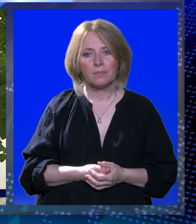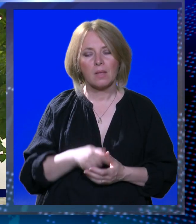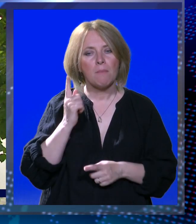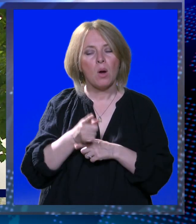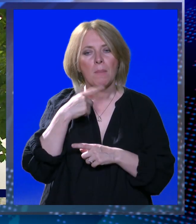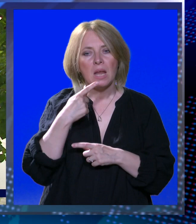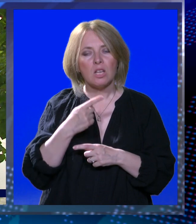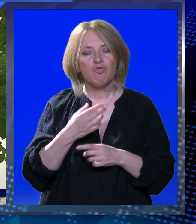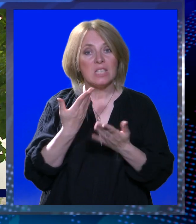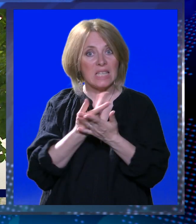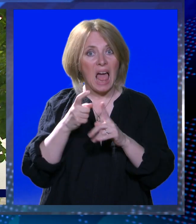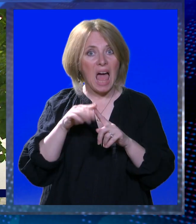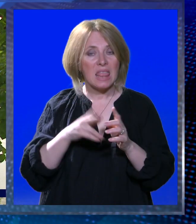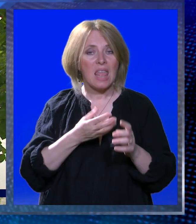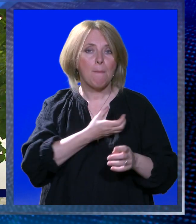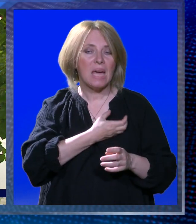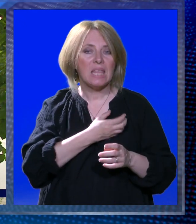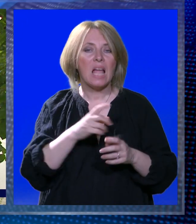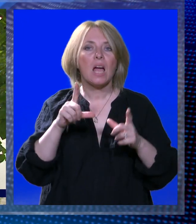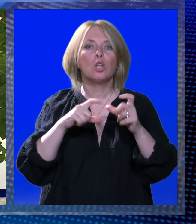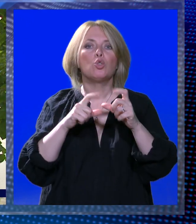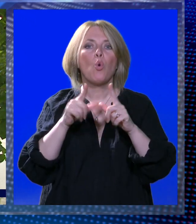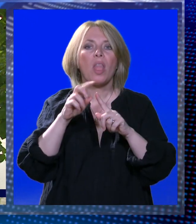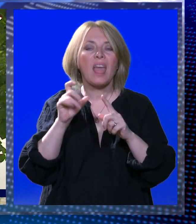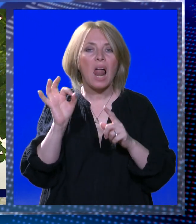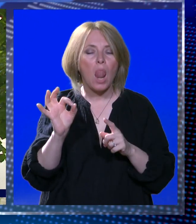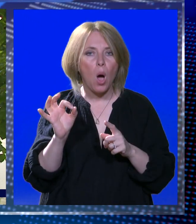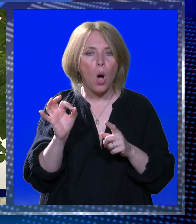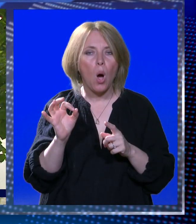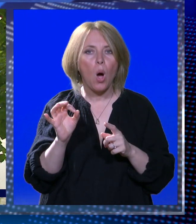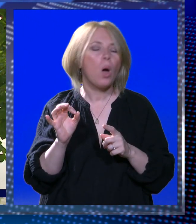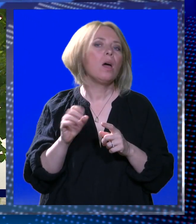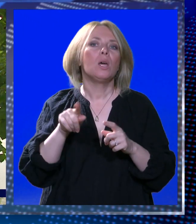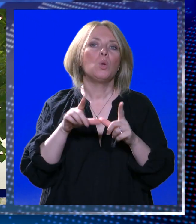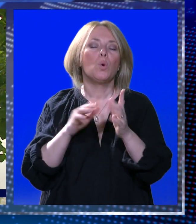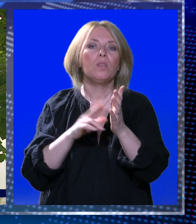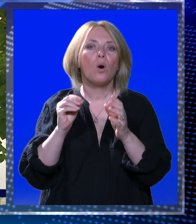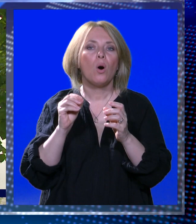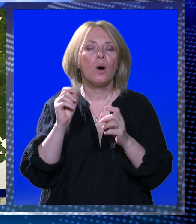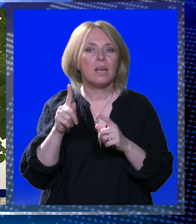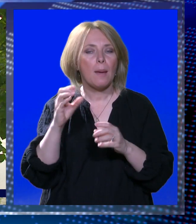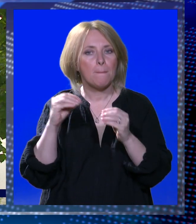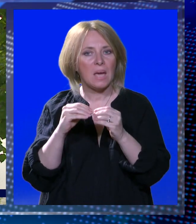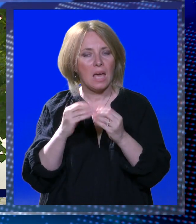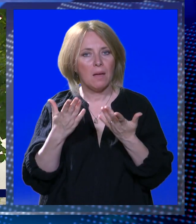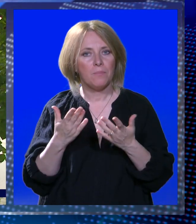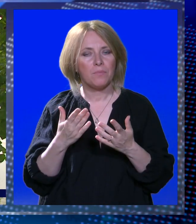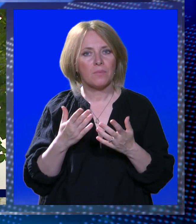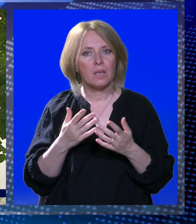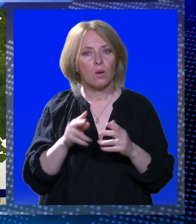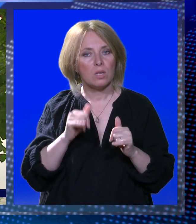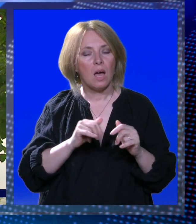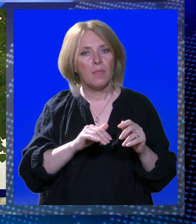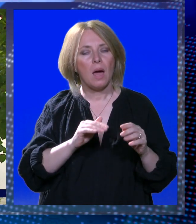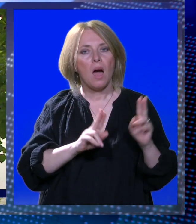Posebno je tu istaknutu zlatnu medalju našeg Vita Šutala u Skifu Samcu za juniore B, koji je, evo, kandidira naravno